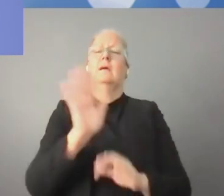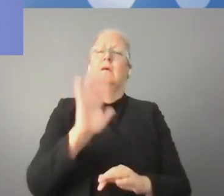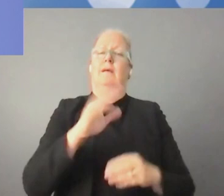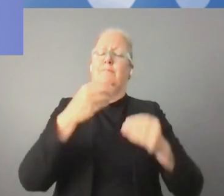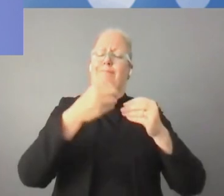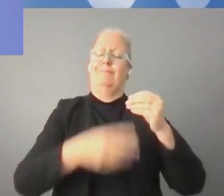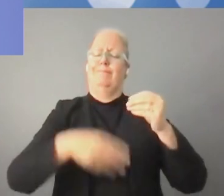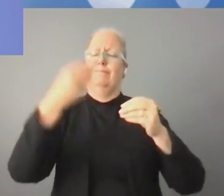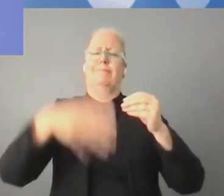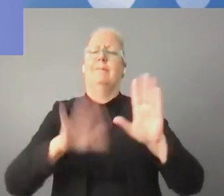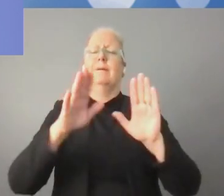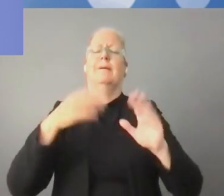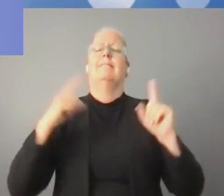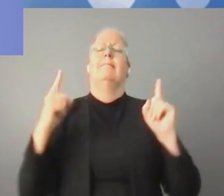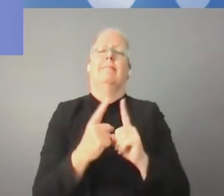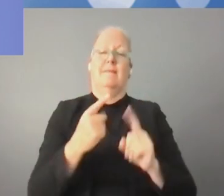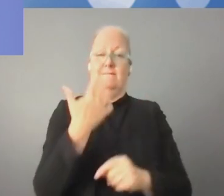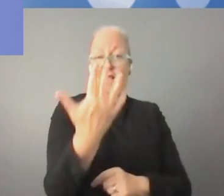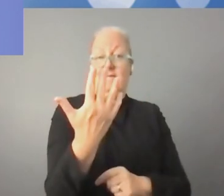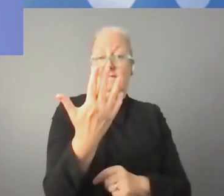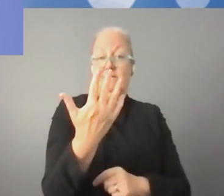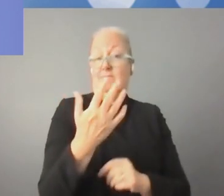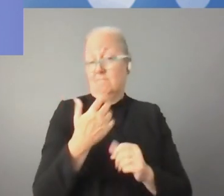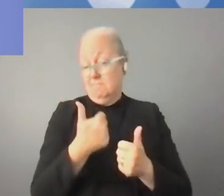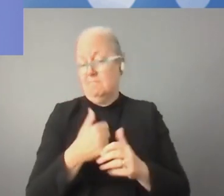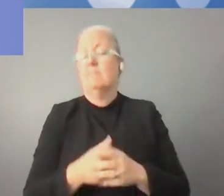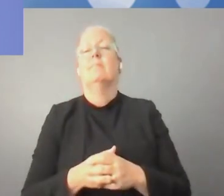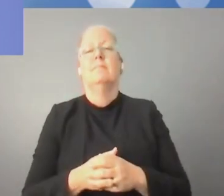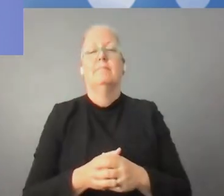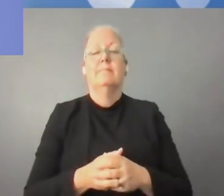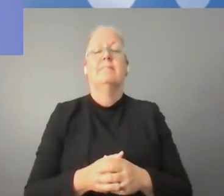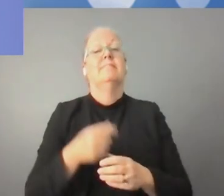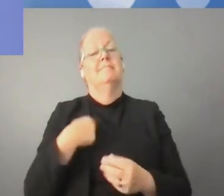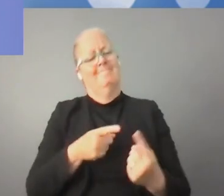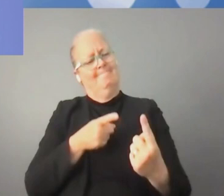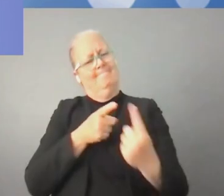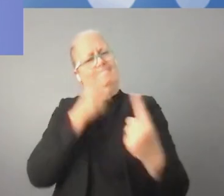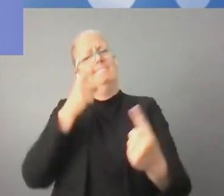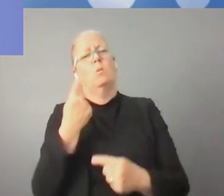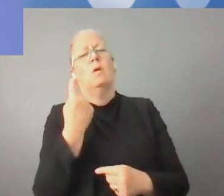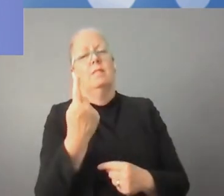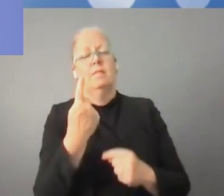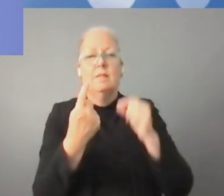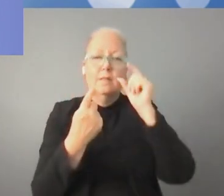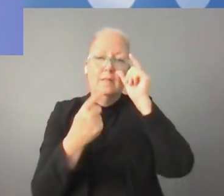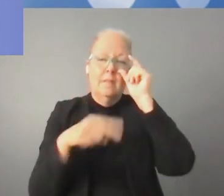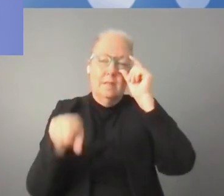لدينا وثيقة اسمها استراتيجية تطور